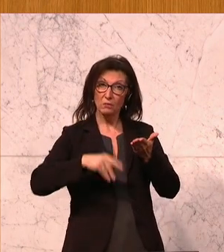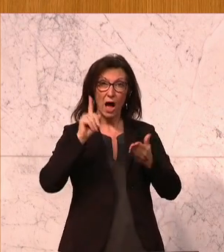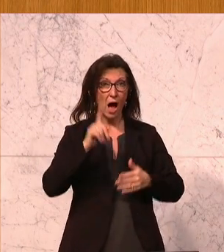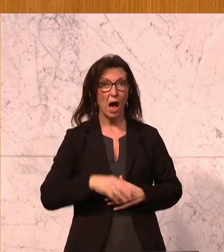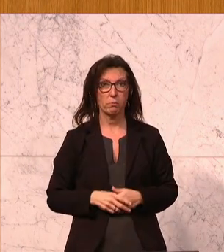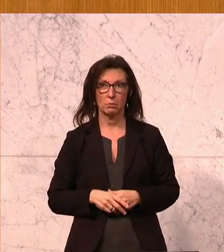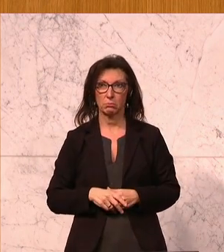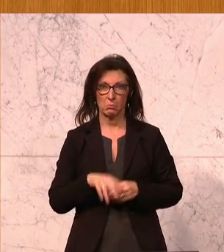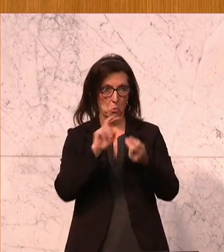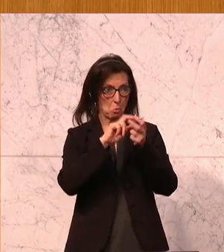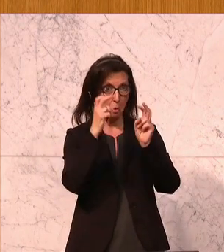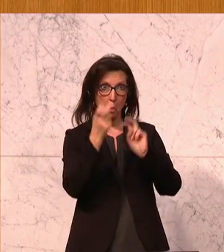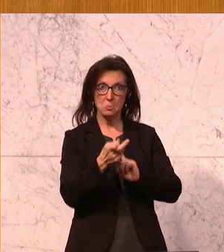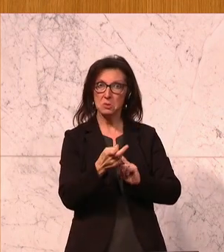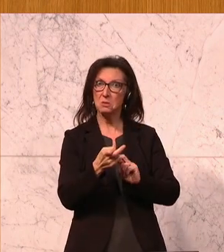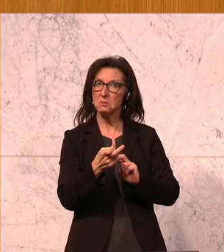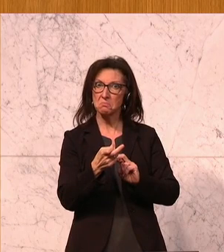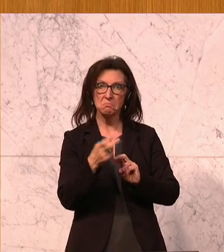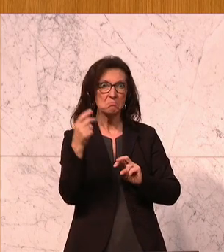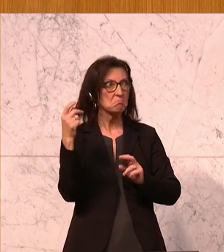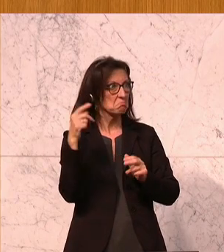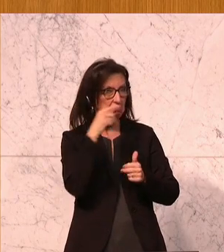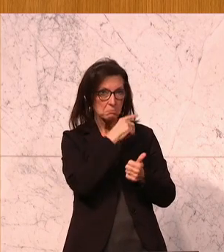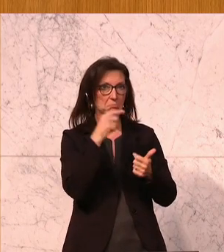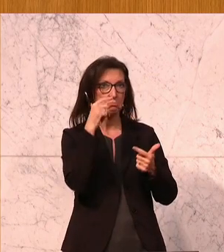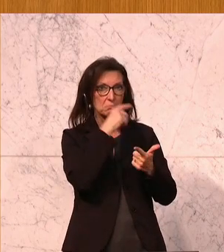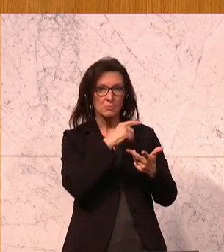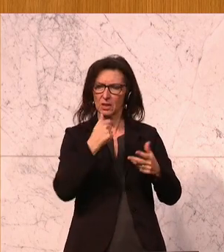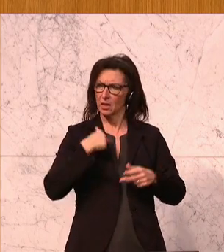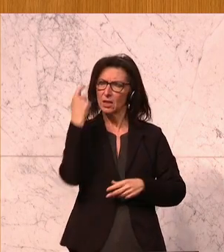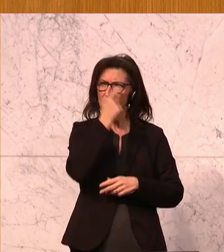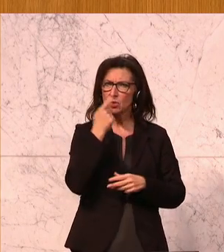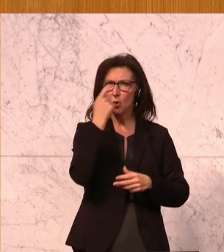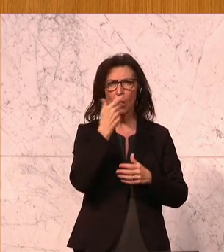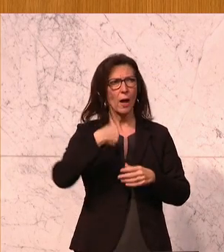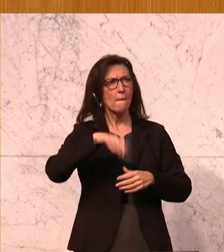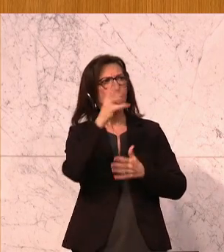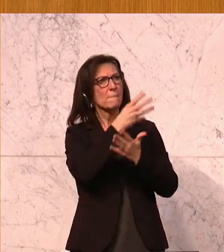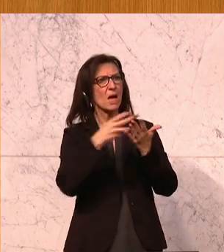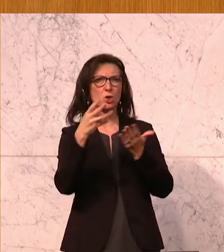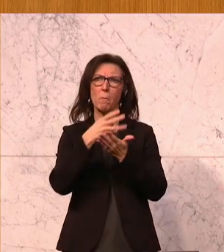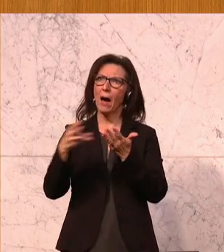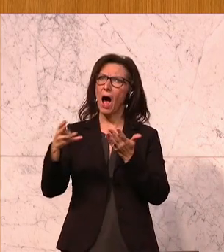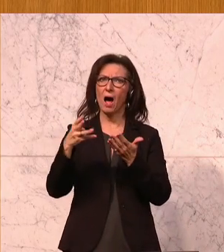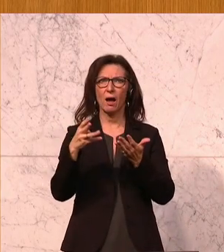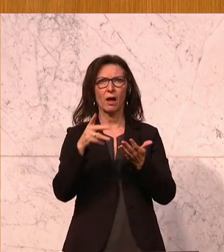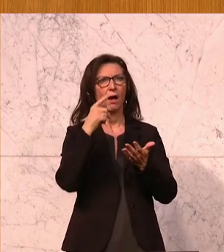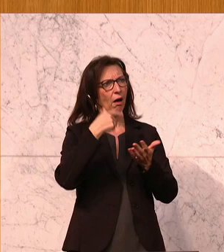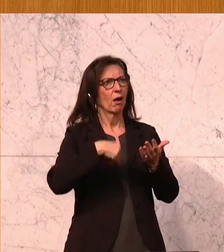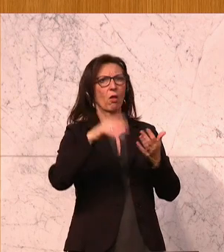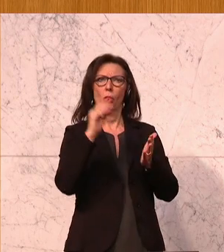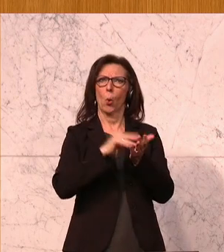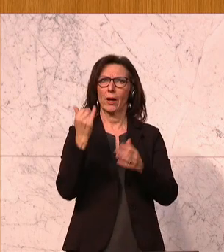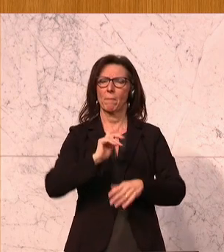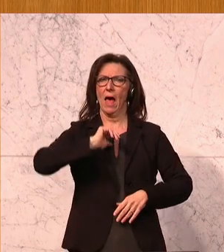säumig ist es bei der Umsetzung. Ich mache mir Sorgen, weil Mehrsprachigkeit immer noch als Makel, den als Gewinn verstanden wird